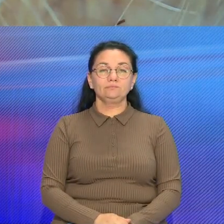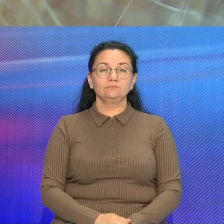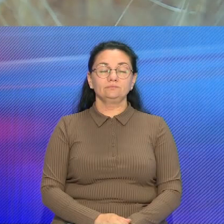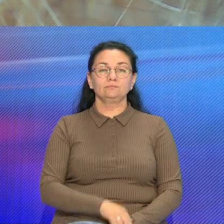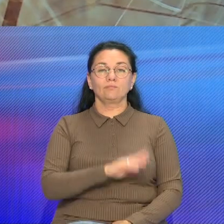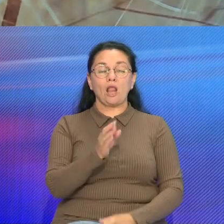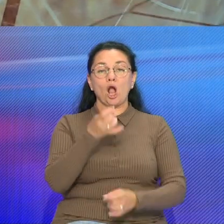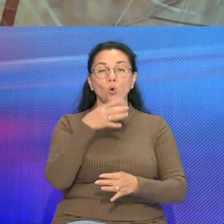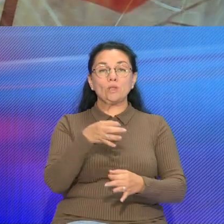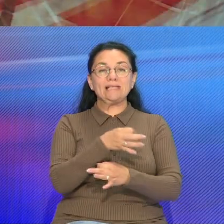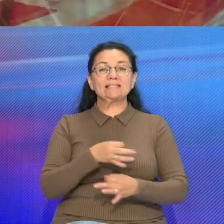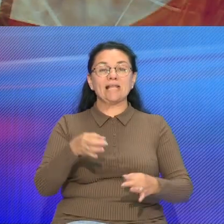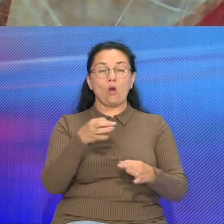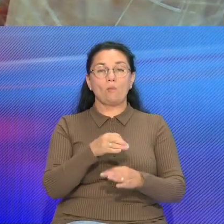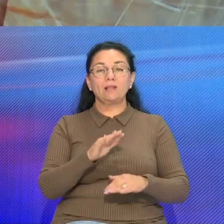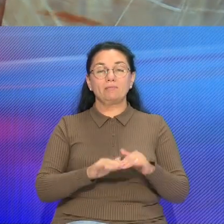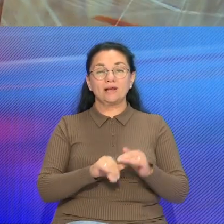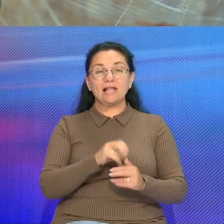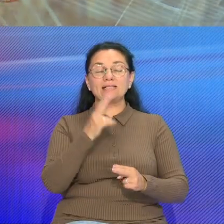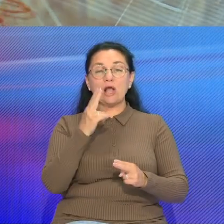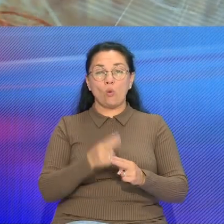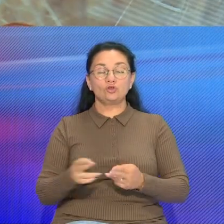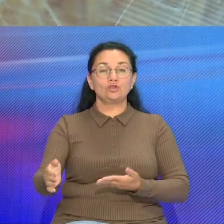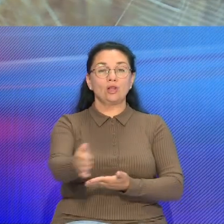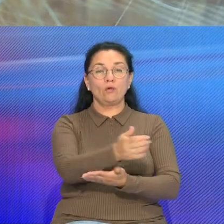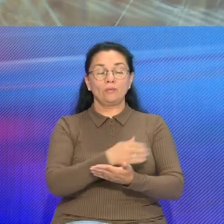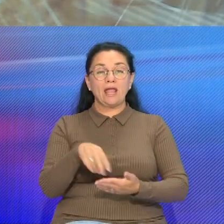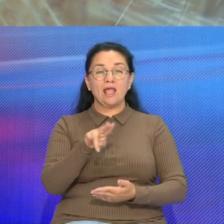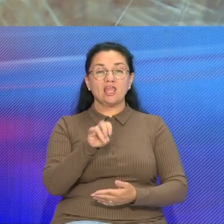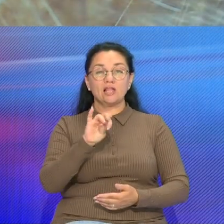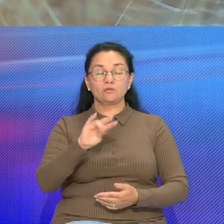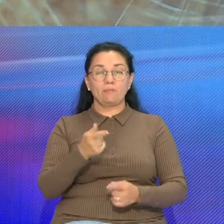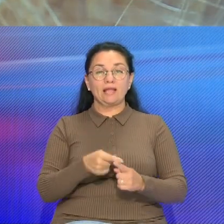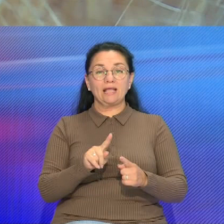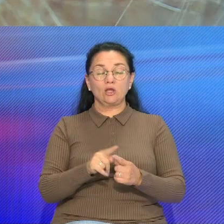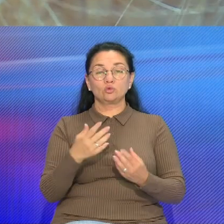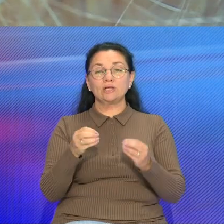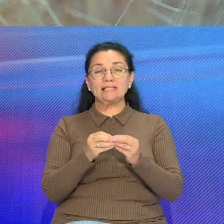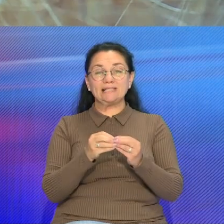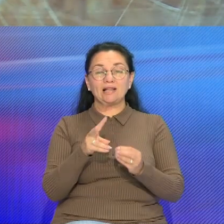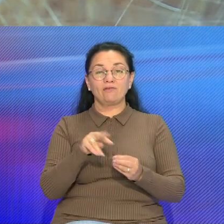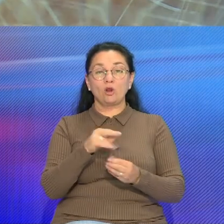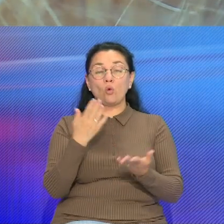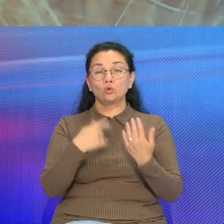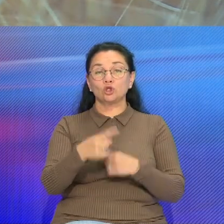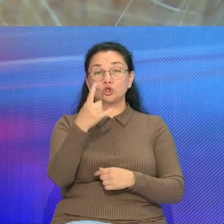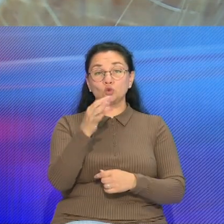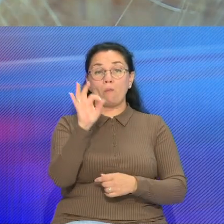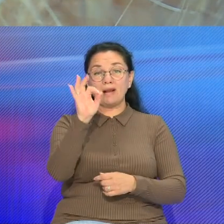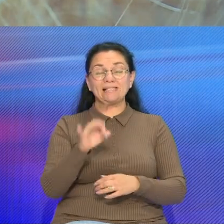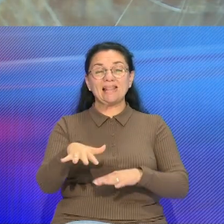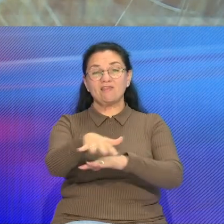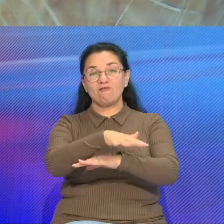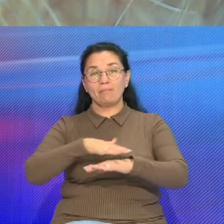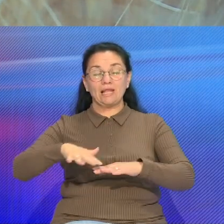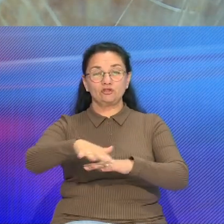Гродинская область практически завершила уборку азимого ячменю На вечер 10-го липня сжата амаль 100% площадь, а сё лету в